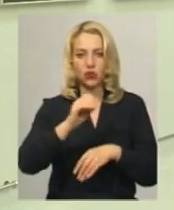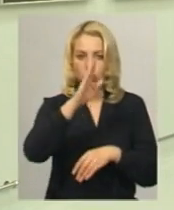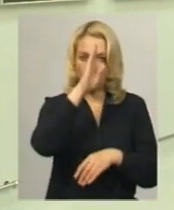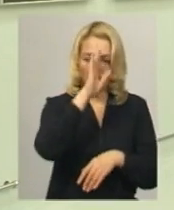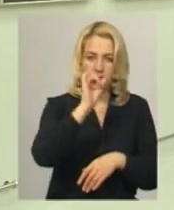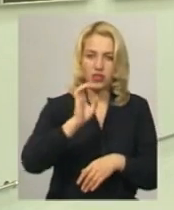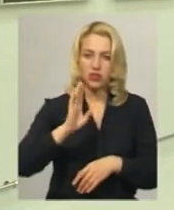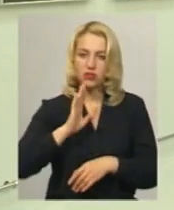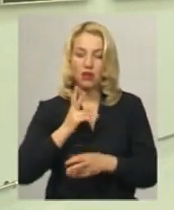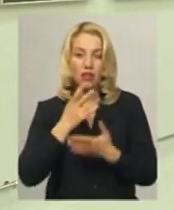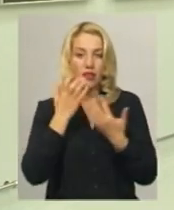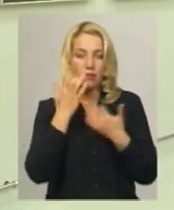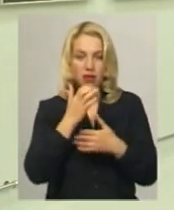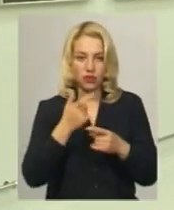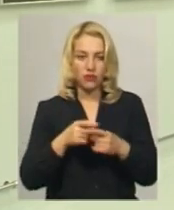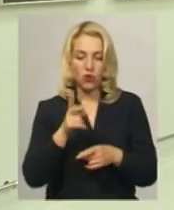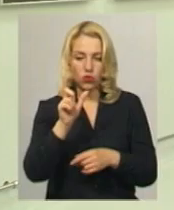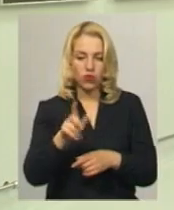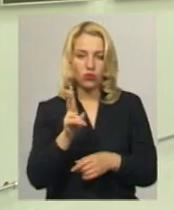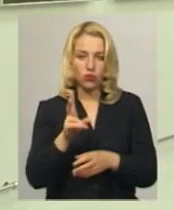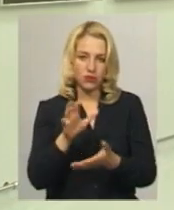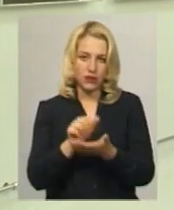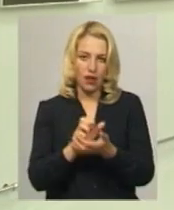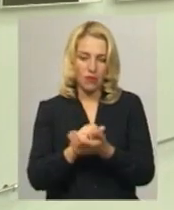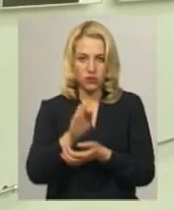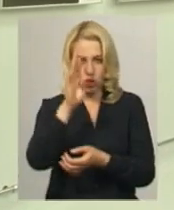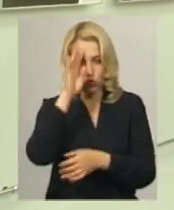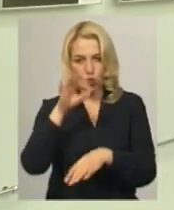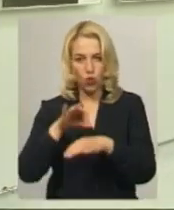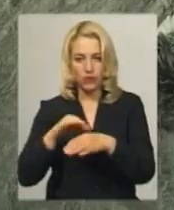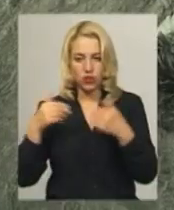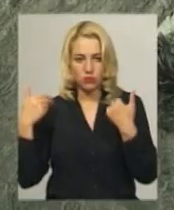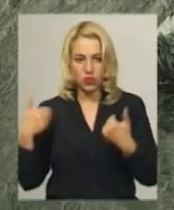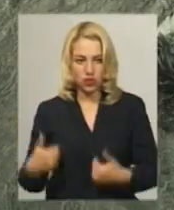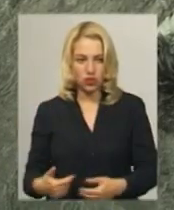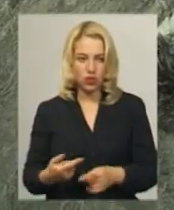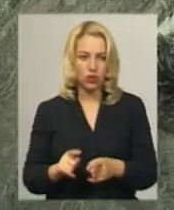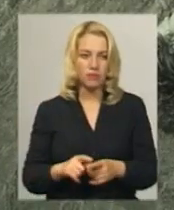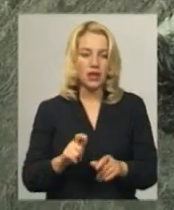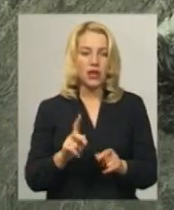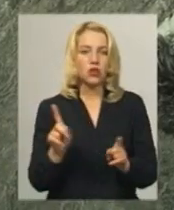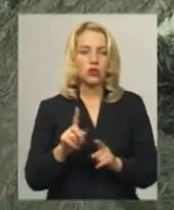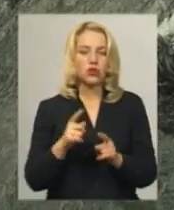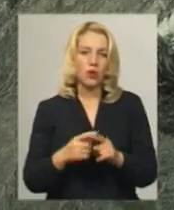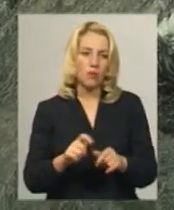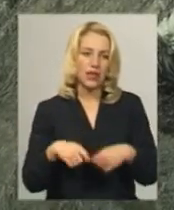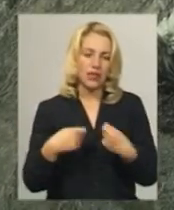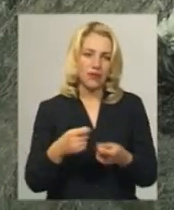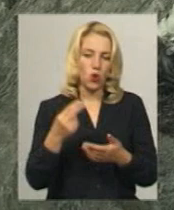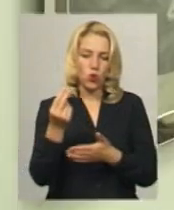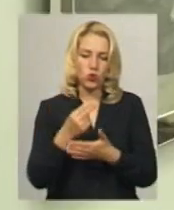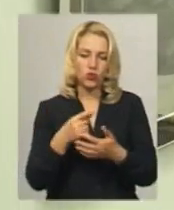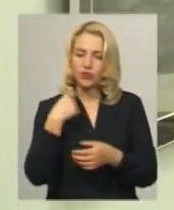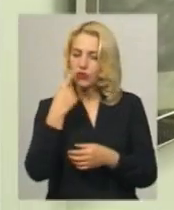займаються оспівуванням чоловічого тіла. За словами Анатолія Іванова, те, що повинен передати художник індивідуально для кожного фотографа. Навіть не